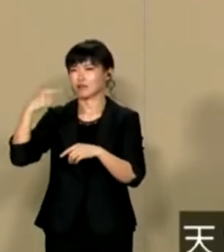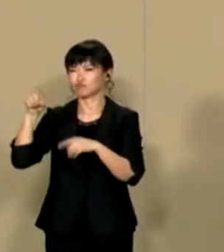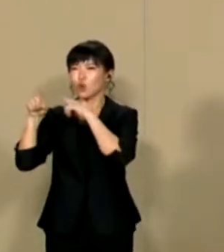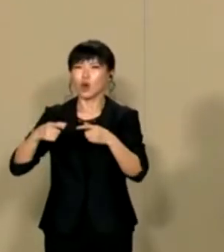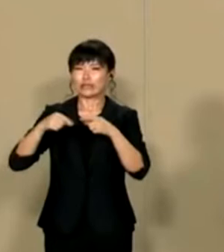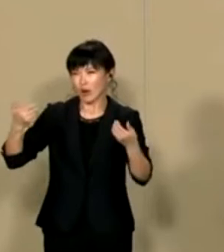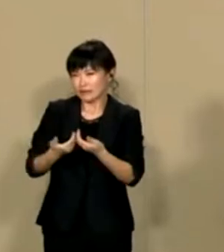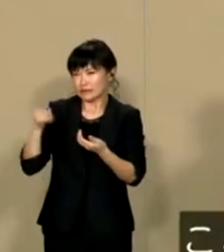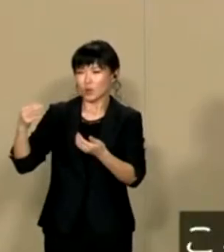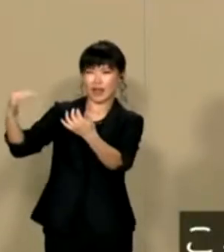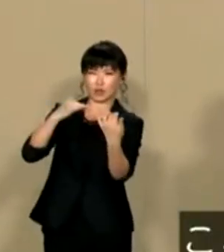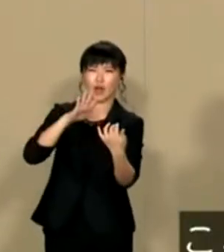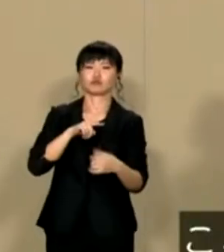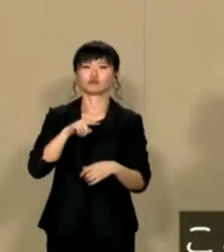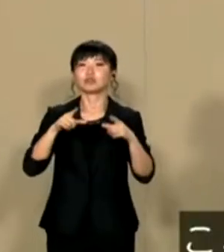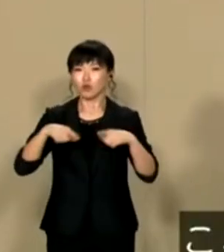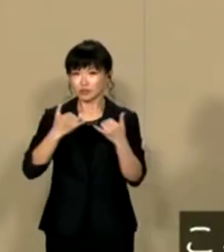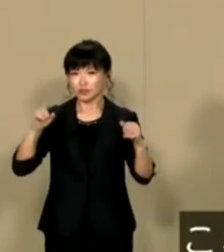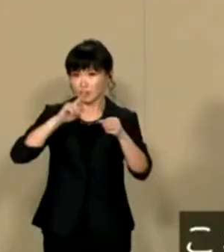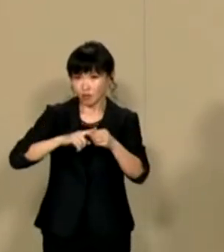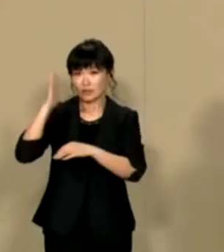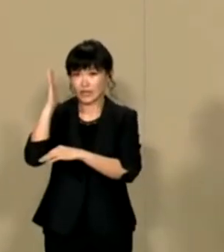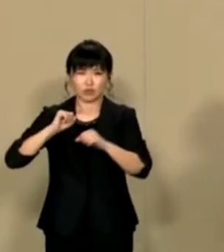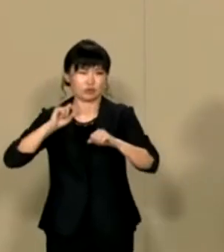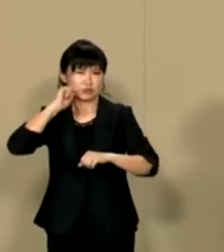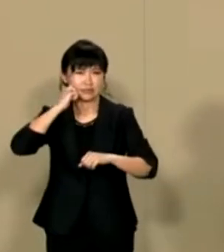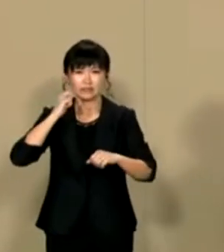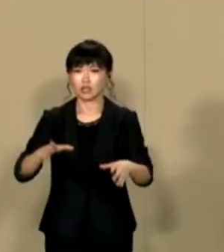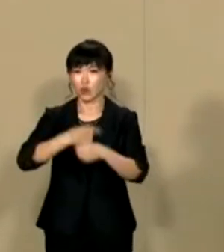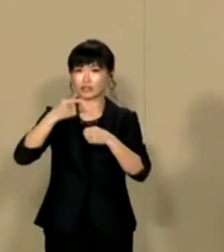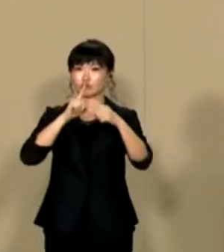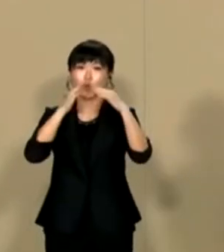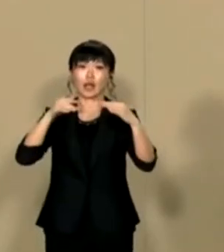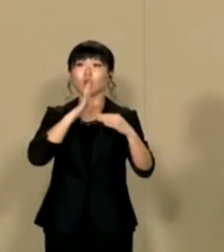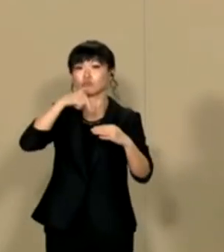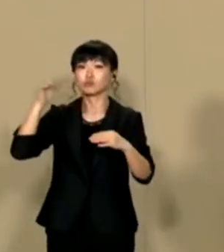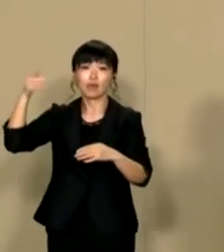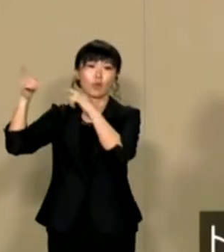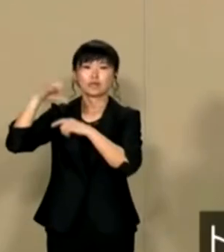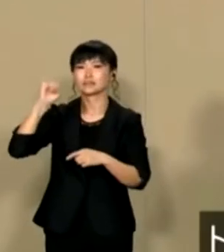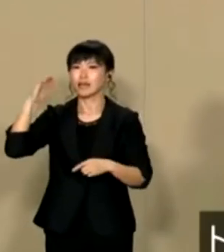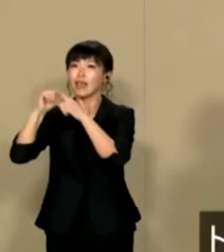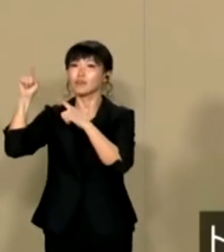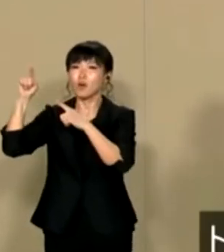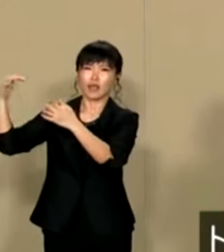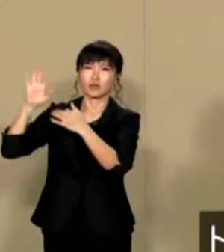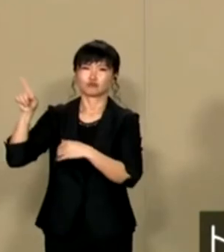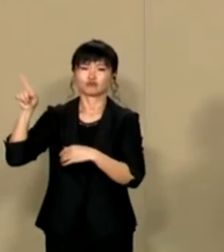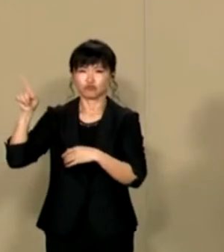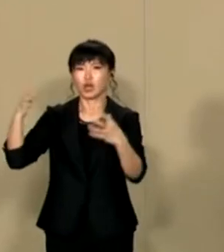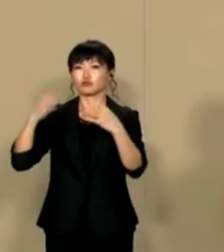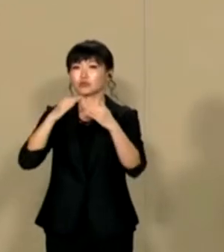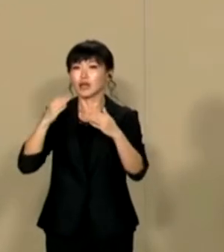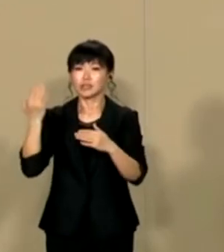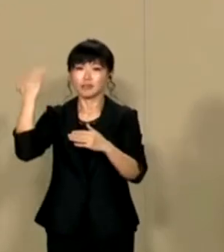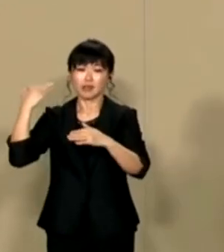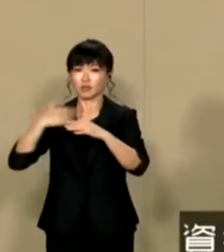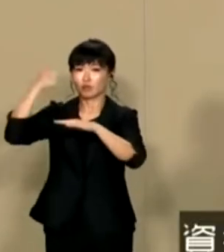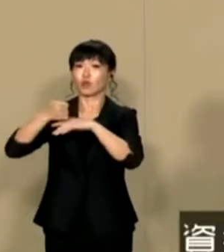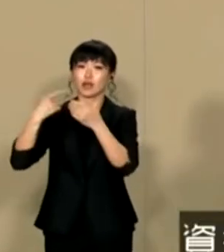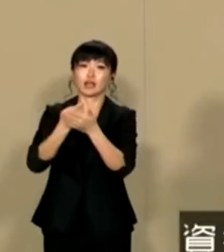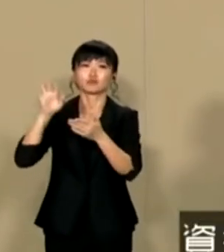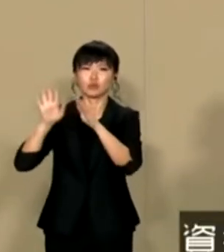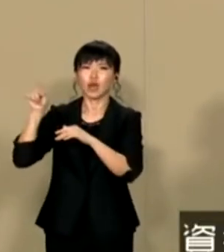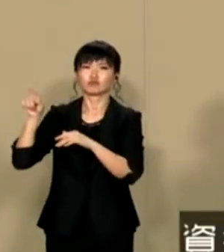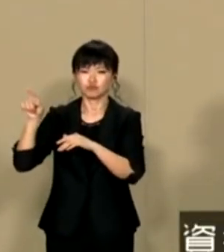作った反日カ宗教に侵されているこれでは日本国民のための政治が行われるわけがありませんしかも統一協会の本部は米国で米国CIAが支援してきた影もありトランプ元大統領が集会に参加するほど米国での力を持っています